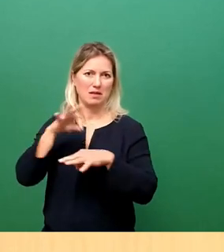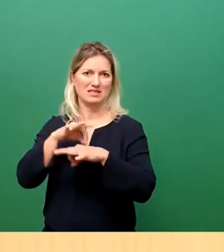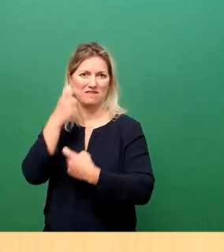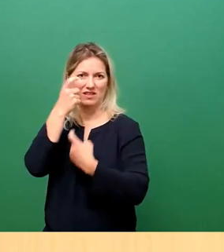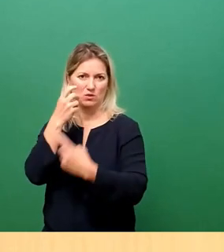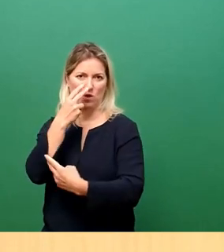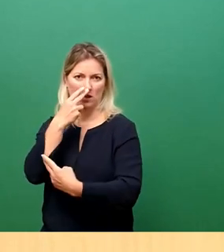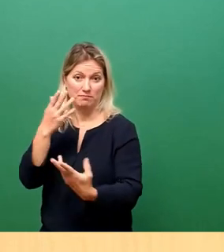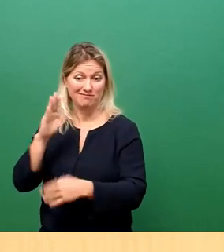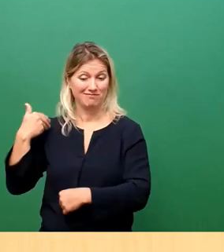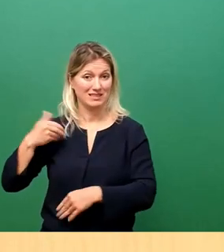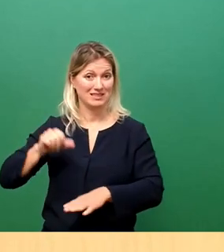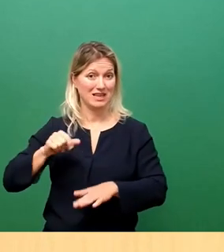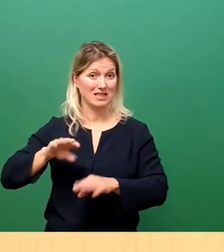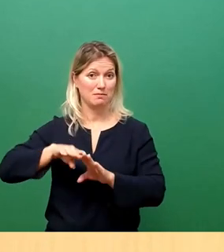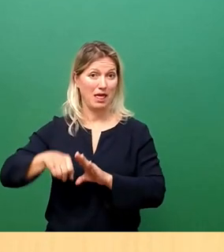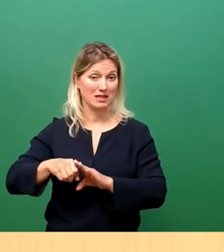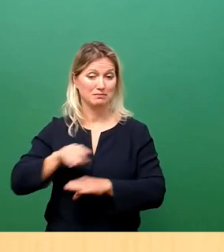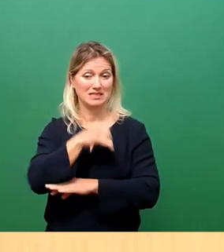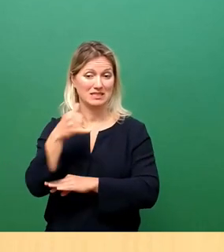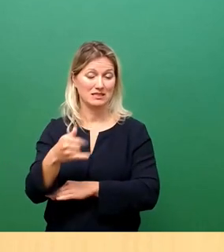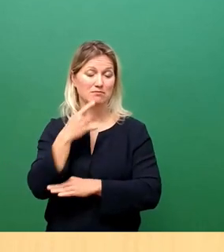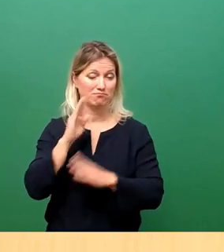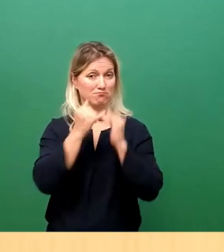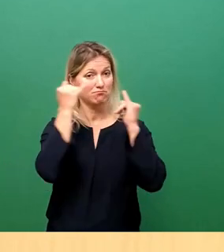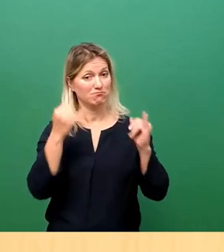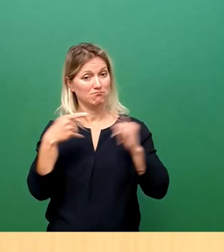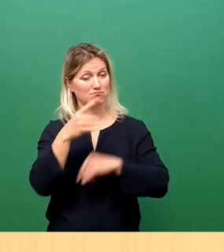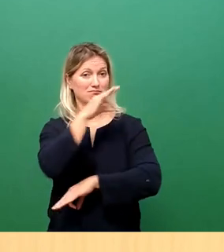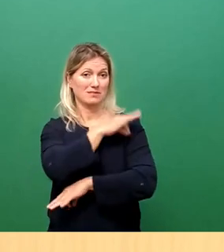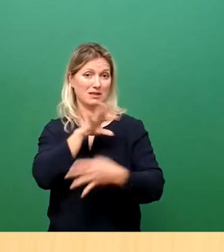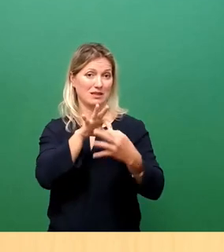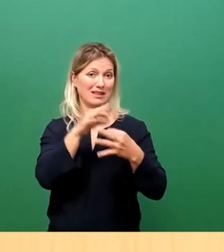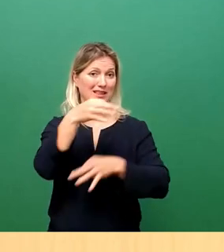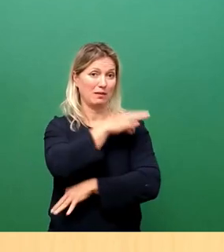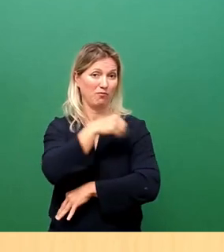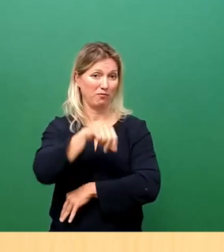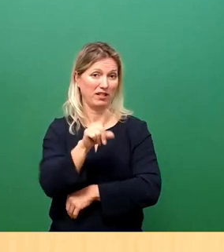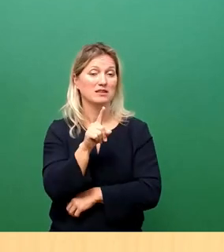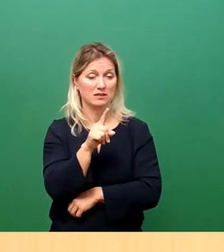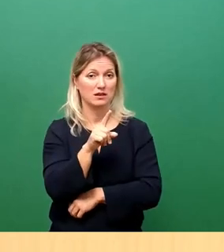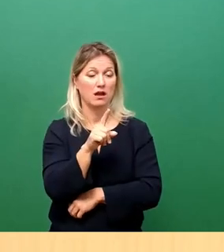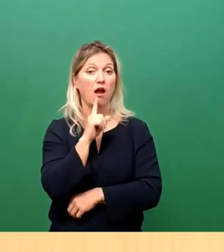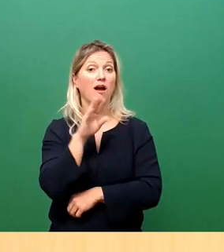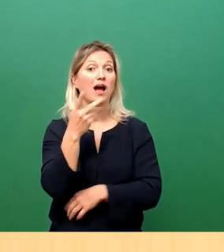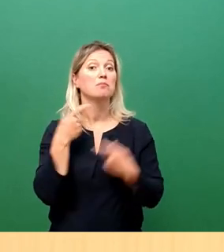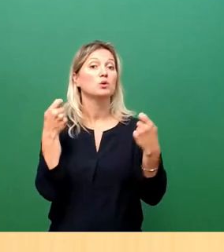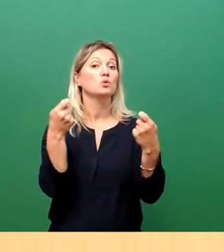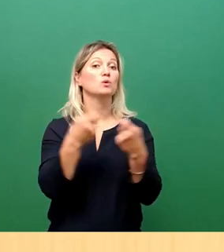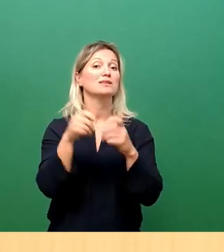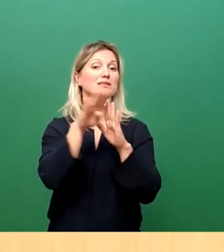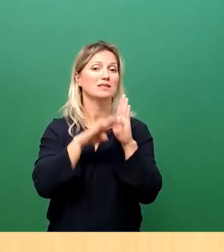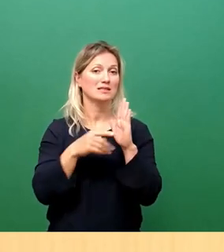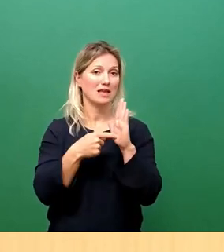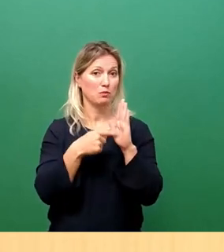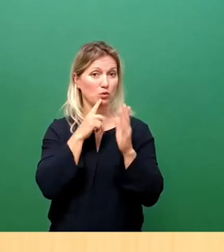16. März gilt eine einrichtungsbezogene Impfpflicht im Pflege- und Gesundheitswesen. Erstmal vorneweg. Es ist eine Bundesgesetzgebung, die umzusetzen ist.